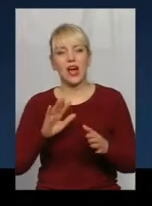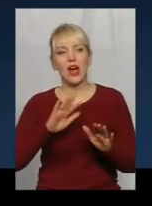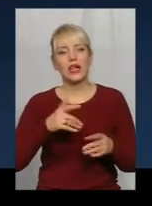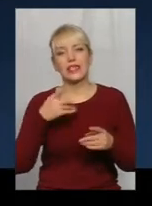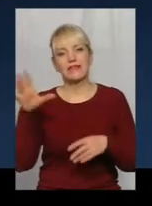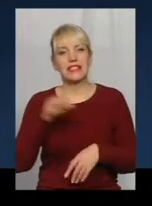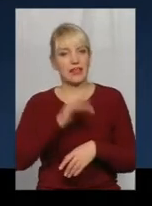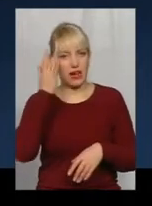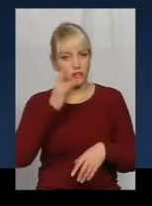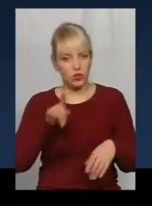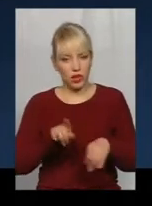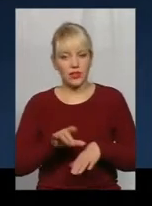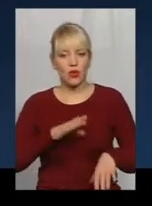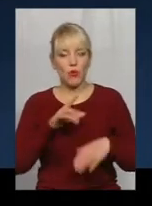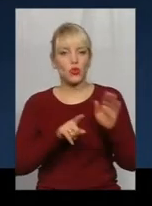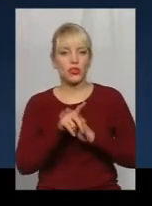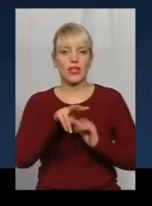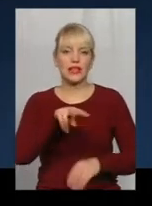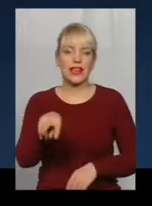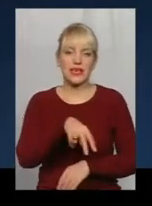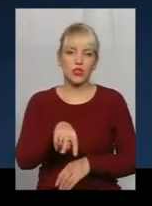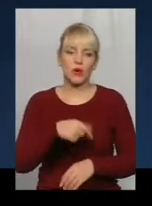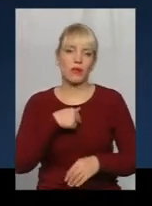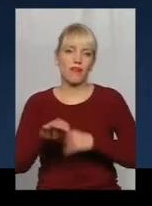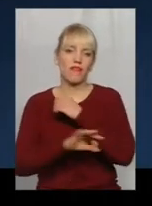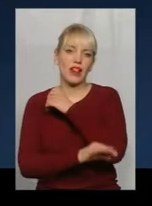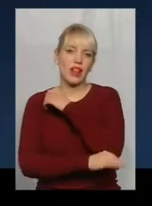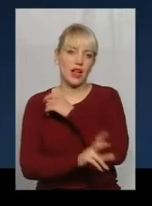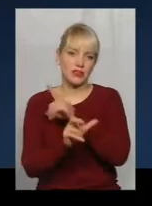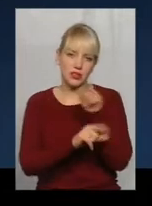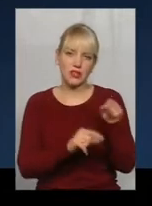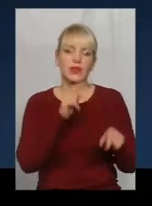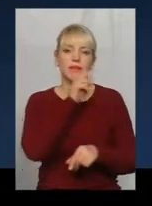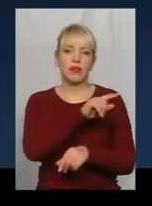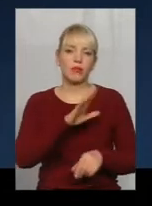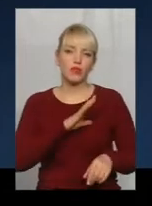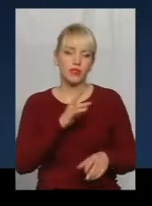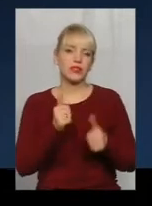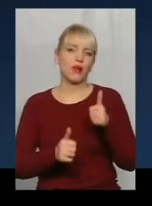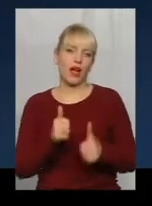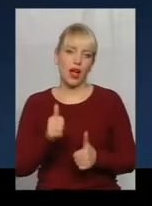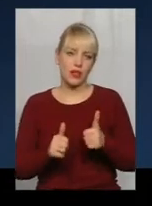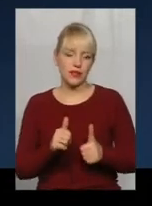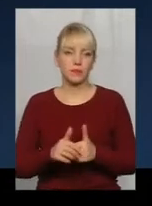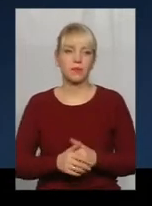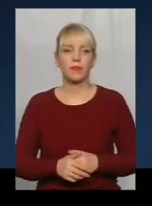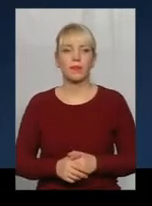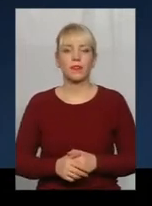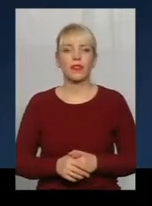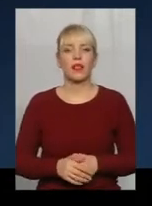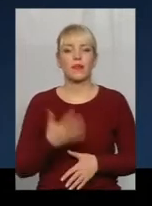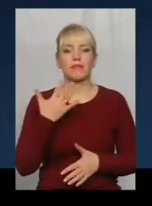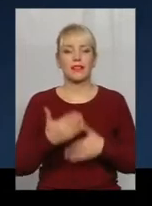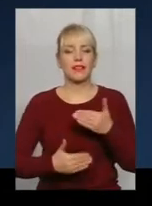з листопада місяця ми були у Фінляндії, тут місяць пробули, потім почалися змагання. П'ять